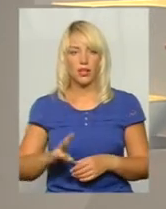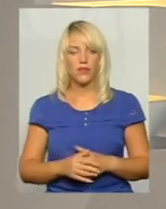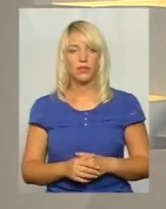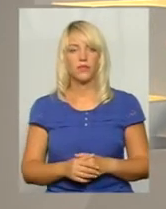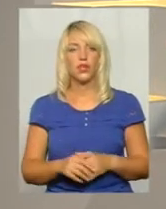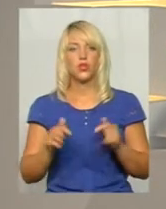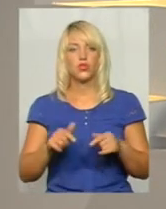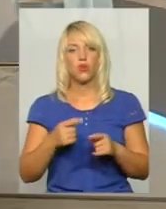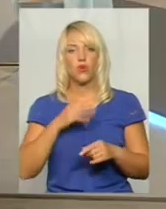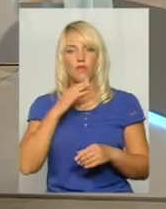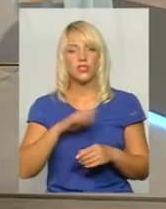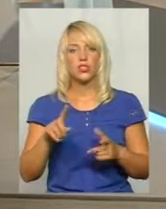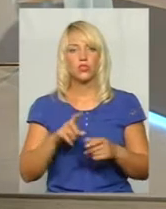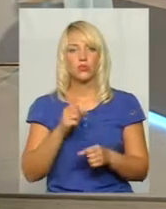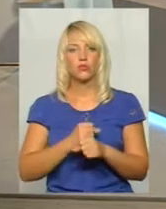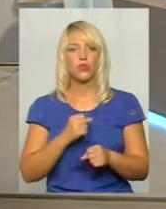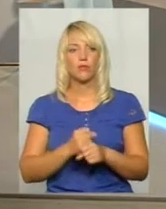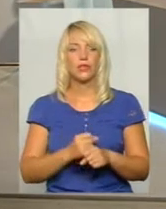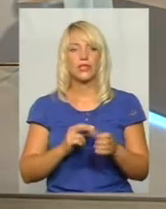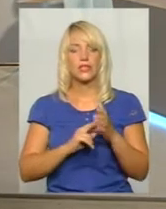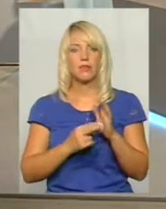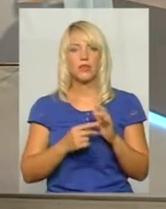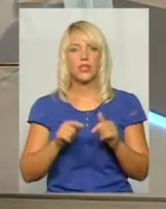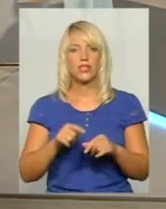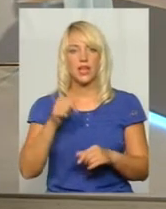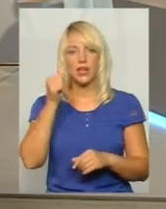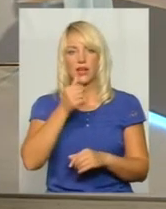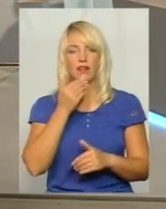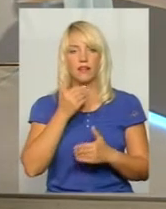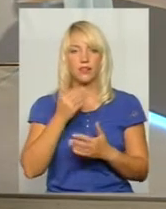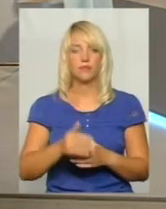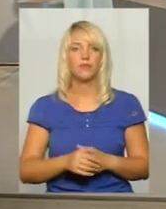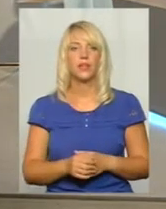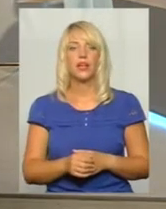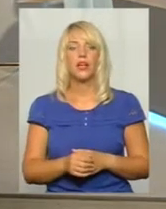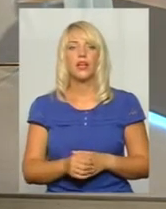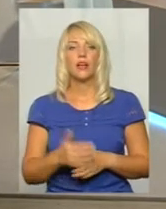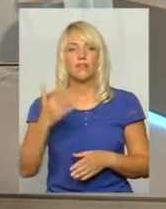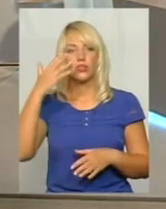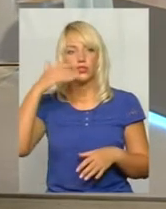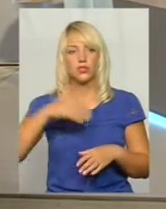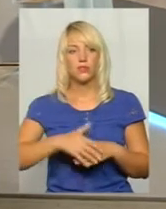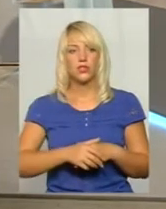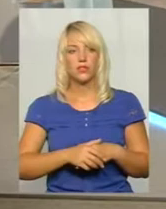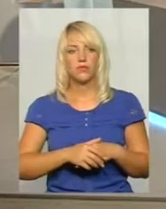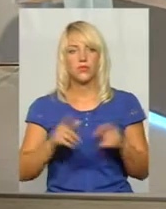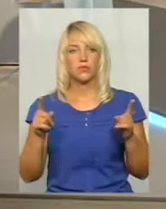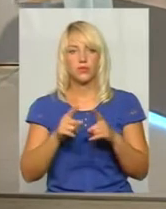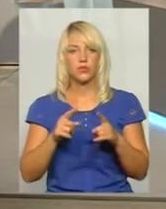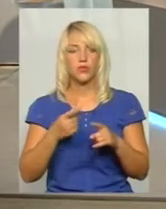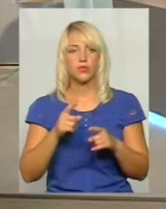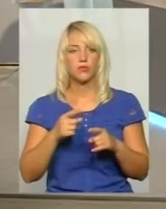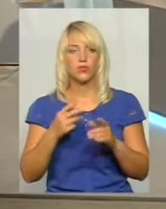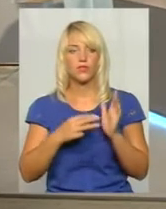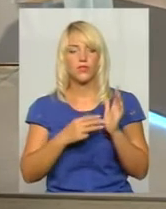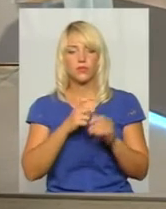Цього вистачить, щоб зробити заплановане на цей рік? Ви розумієте. Я вас попрошую, лаконічніші відповіді, бо